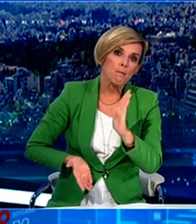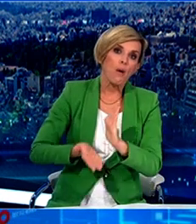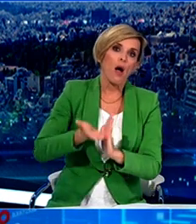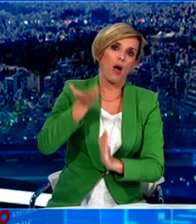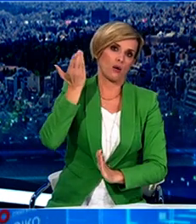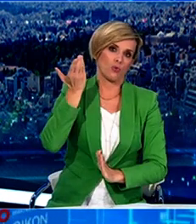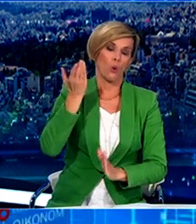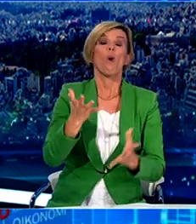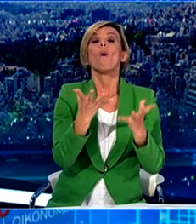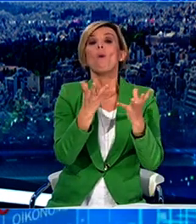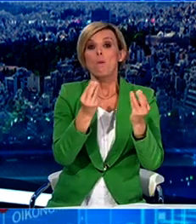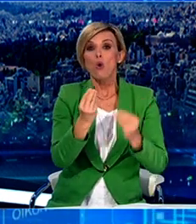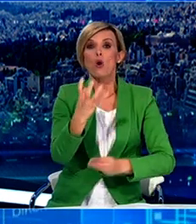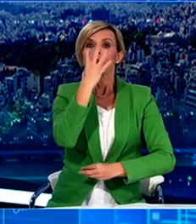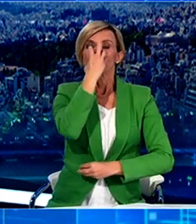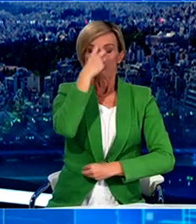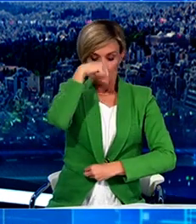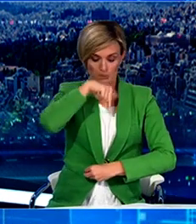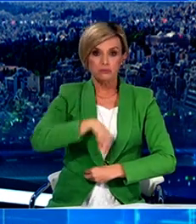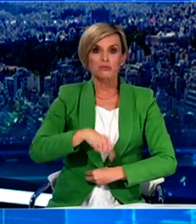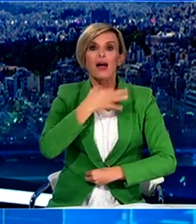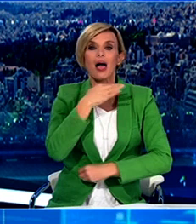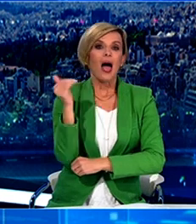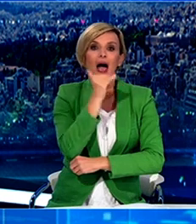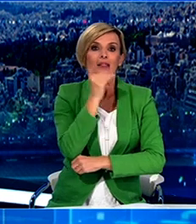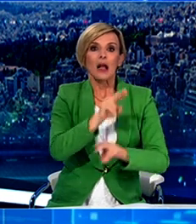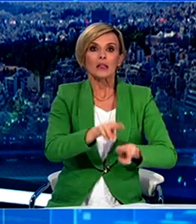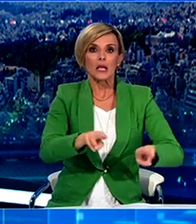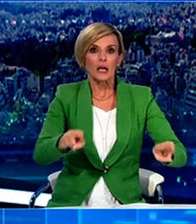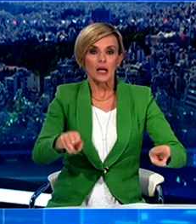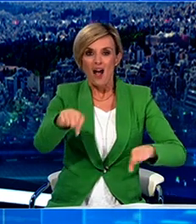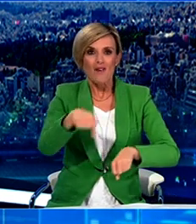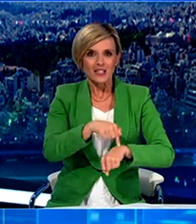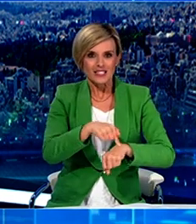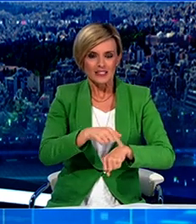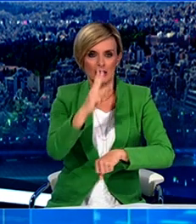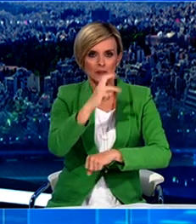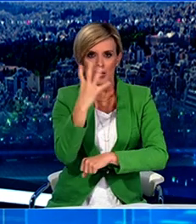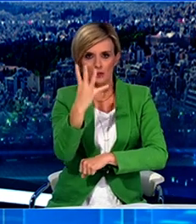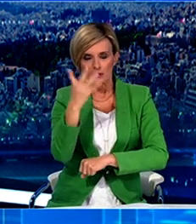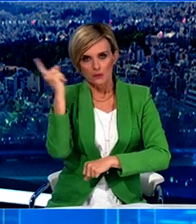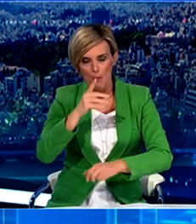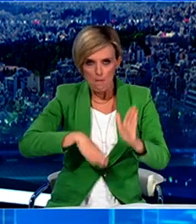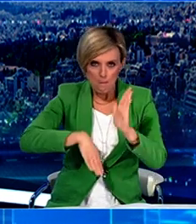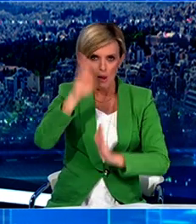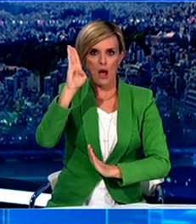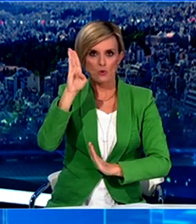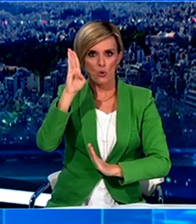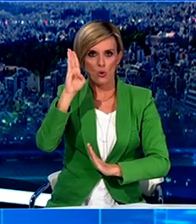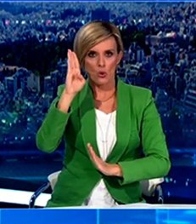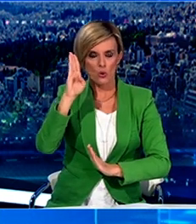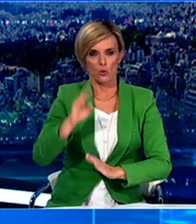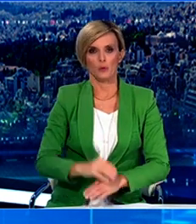οι διασωληνωμένοι, οι άνθρωποι που δίνουν μάχη για τη ζωή τους, αυτή την ώρα αυξήθηκαν κατά 34% από 132 σε